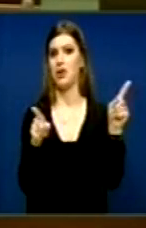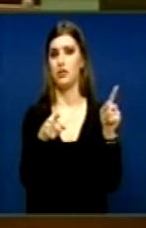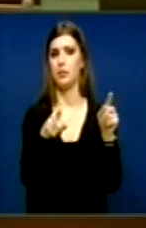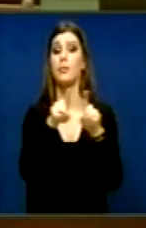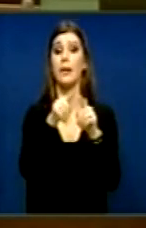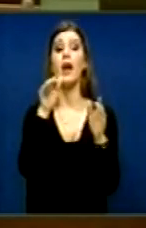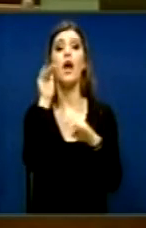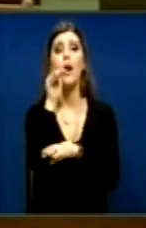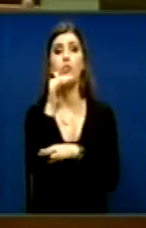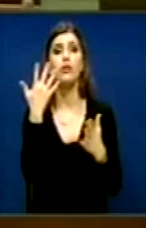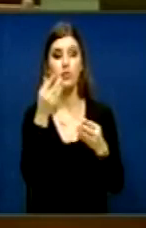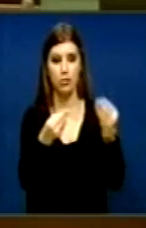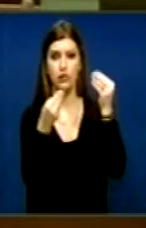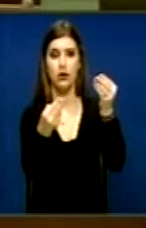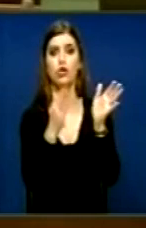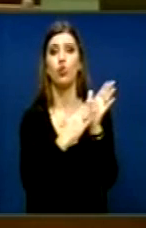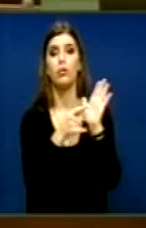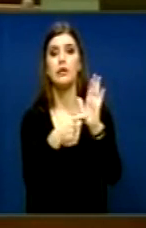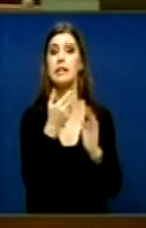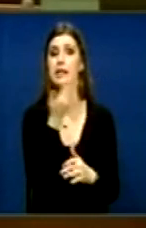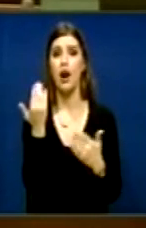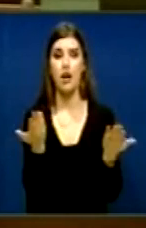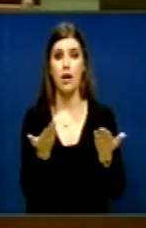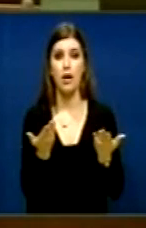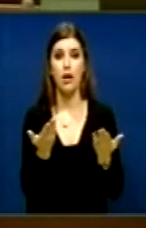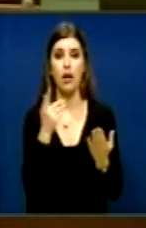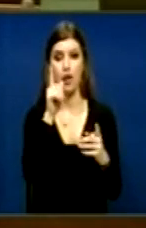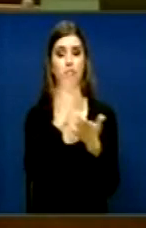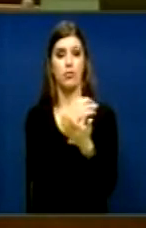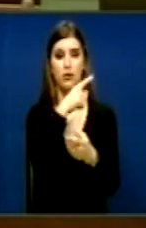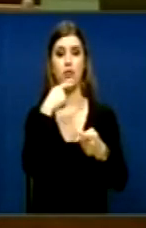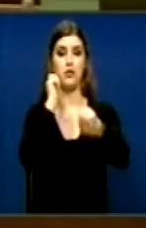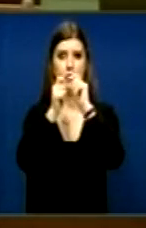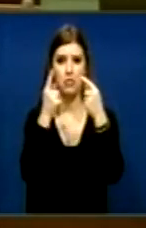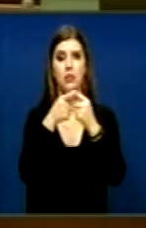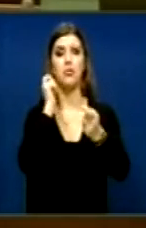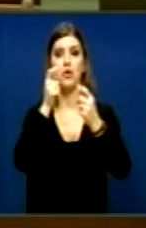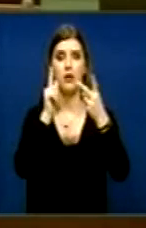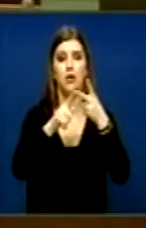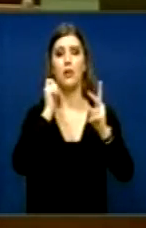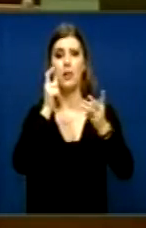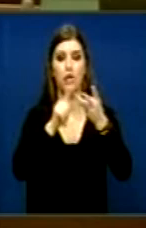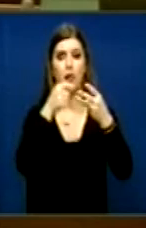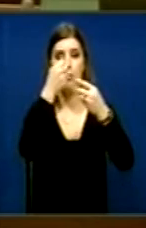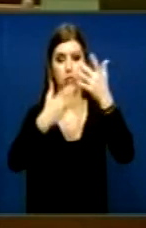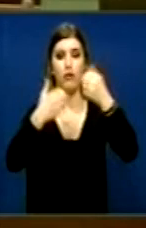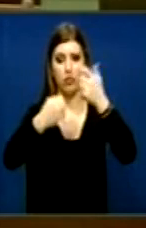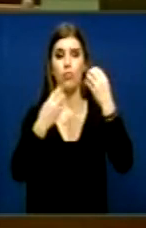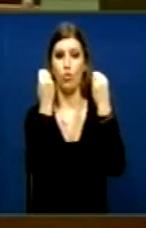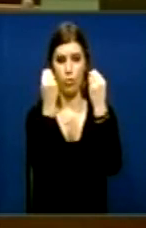s'jelë dokument e këtu. U thasë që jemi marrë vëshë për këtë, jemi marrë vëshë për atë, po kuvendin nuk përshë kërë farë dokumenti.